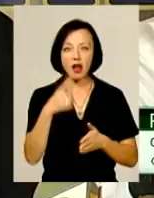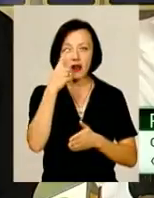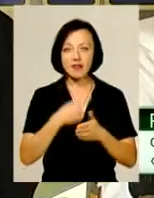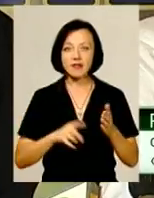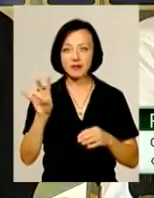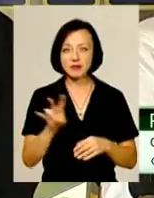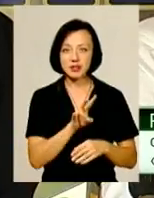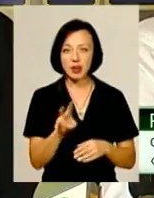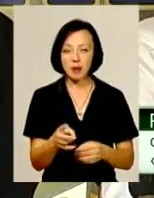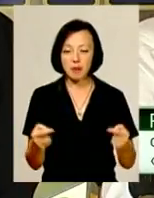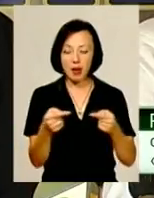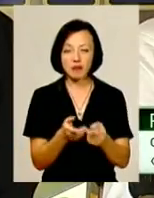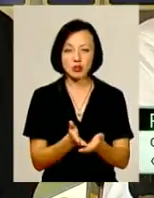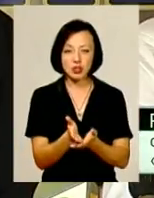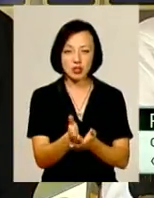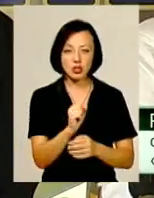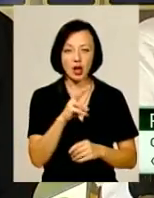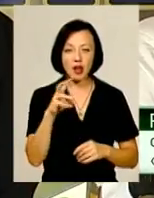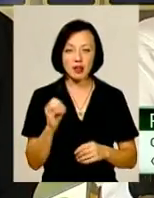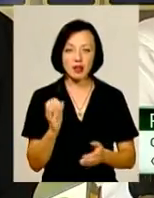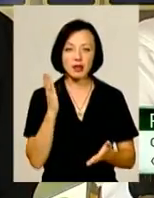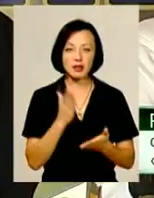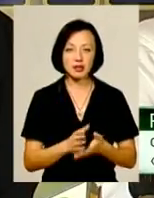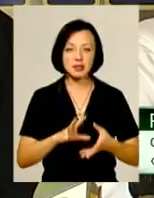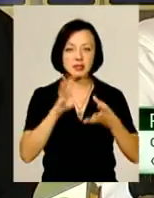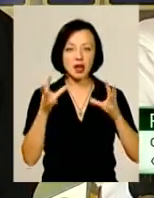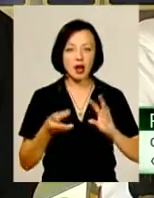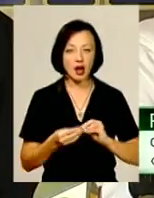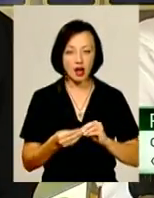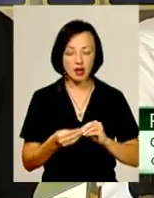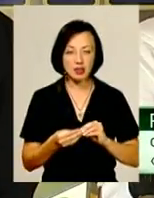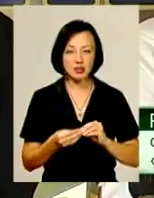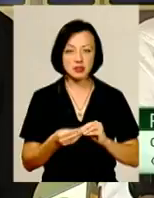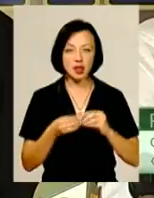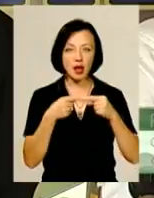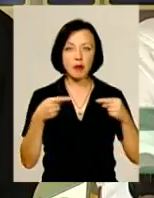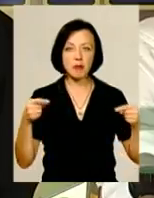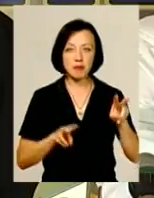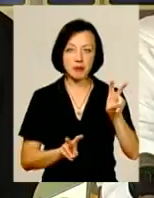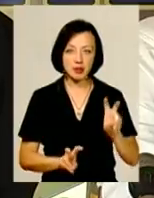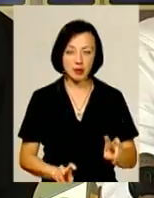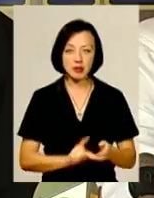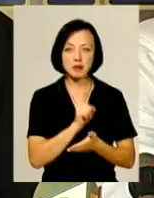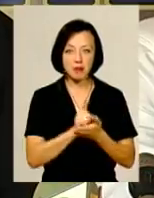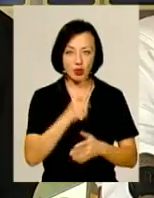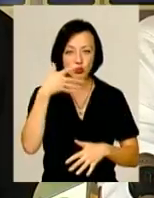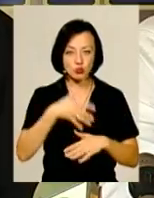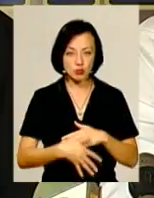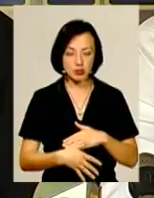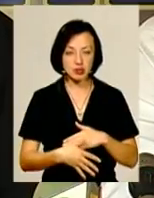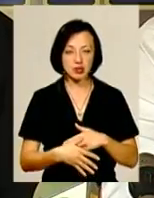течії, але є загальні предмети, такі загальні речі, які вони мають розуміти,